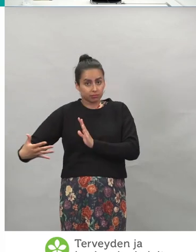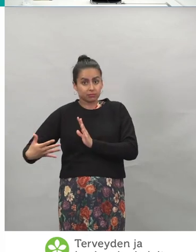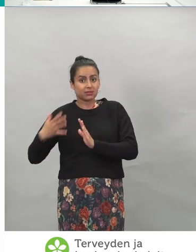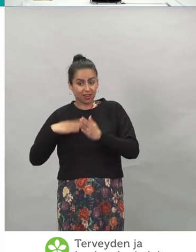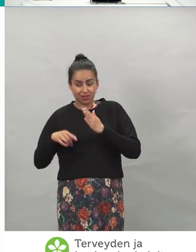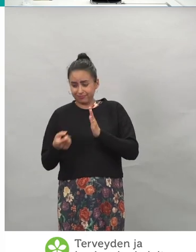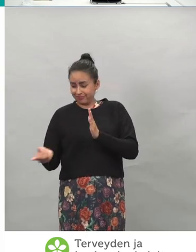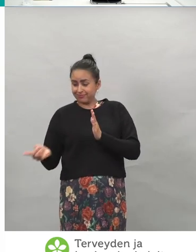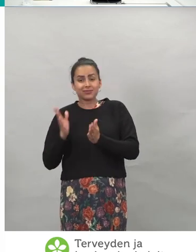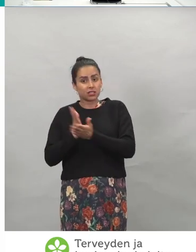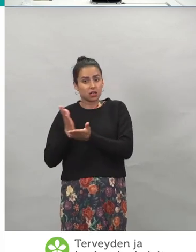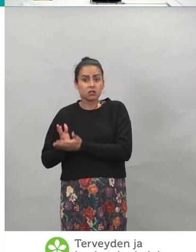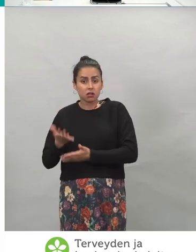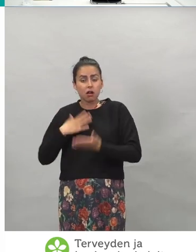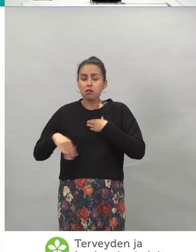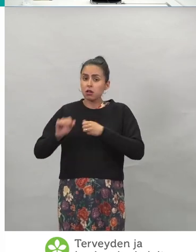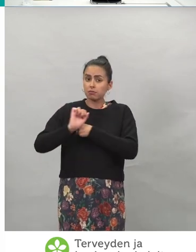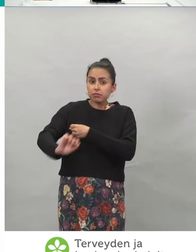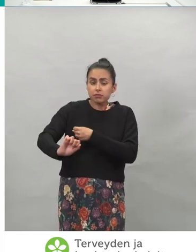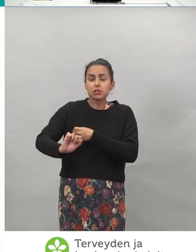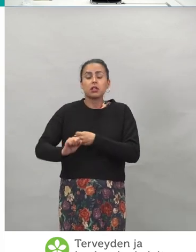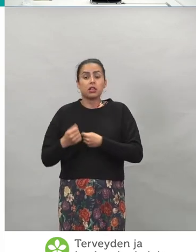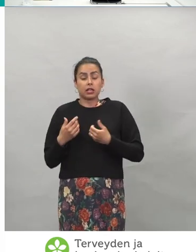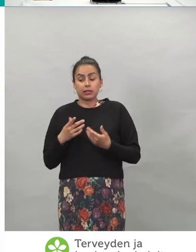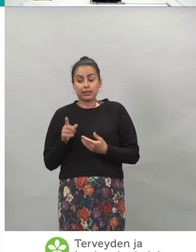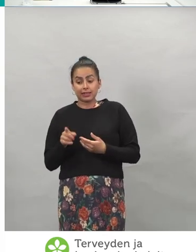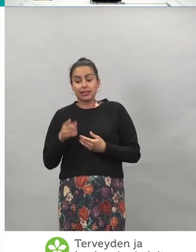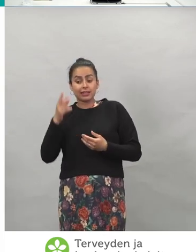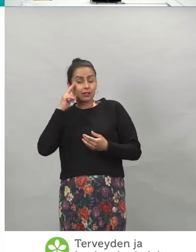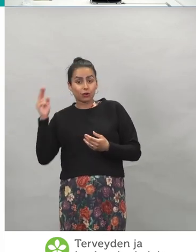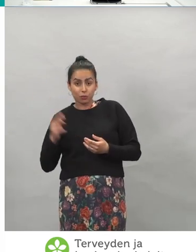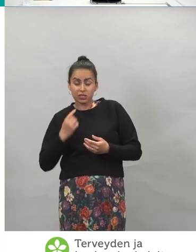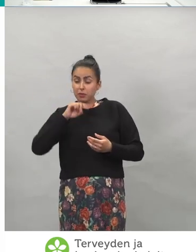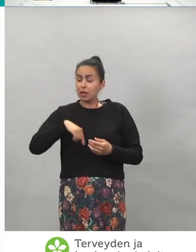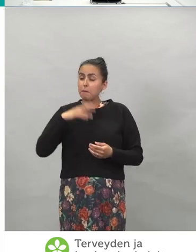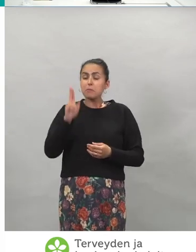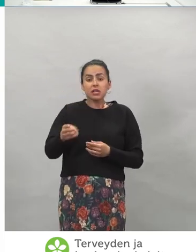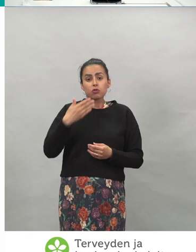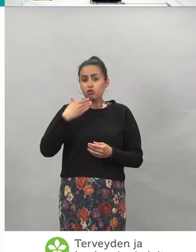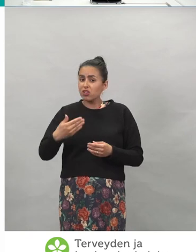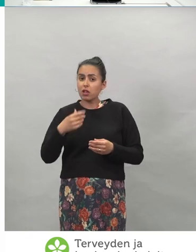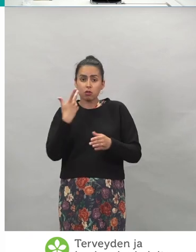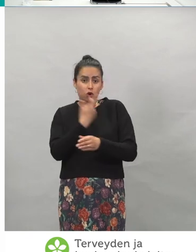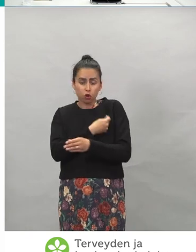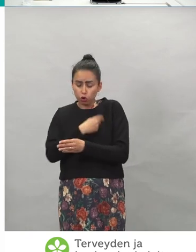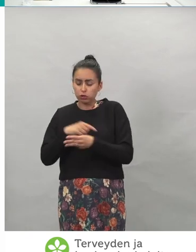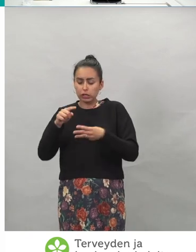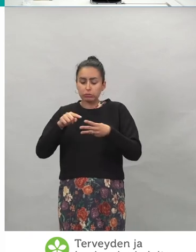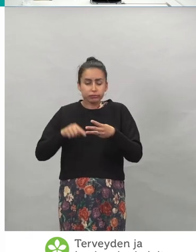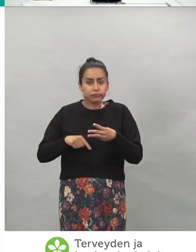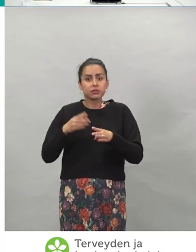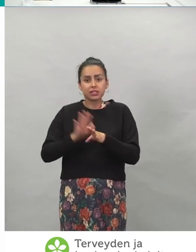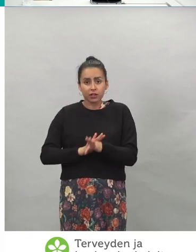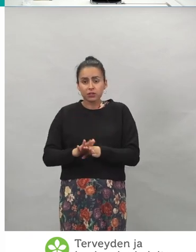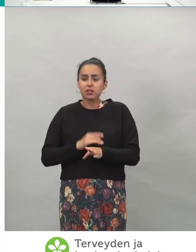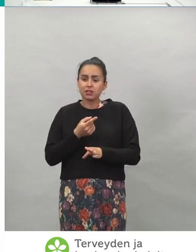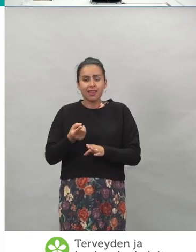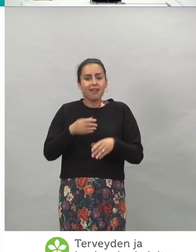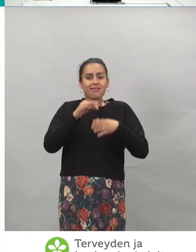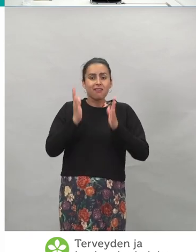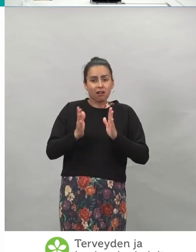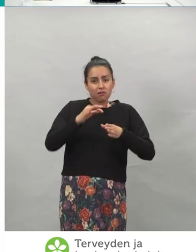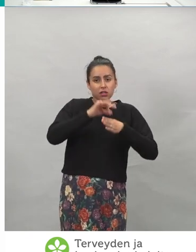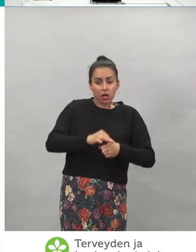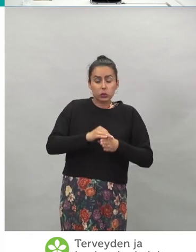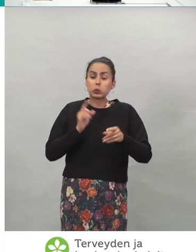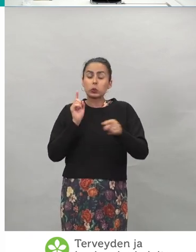tästä näkökulmasta meillä on äärimmäisen hyviä rokotteita käytössä, jotka estää vakavia tauteja yli